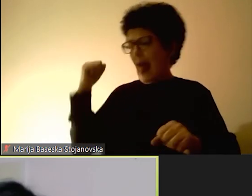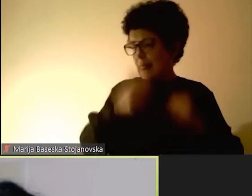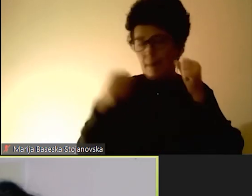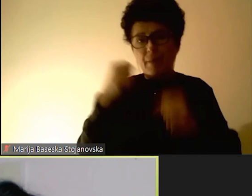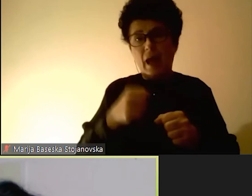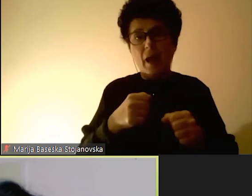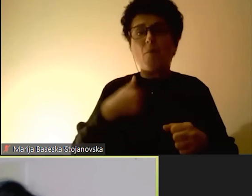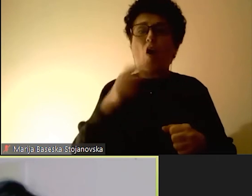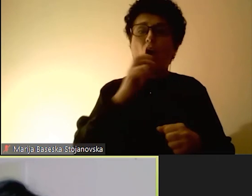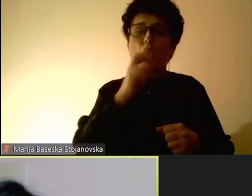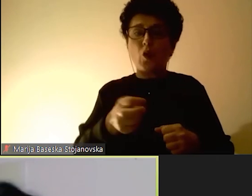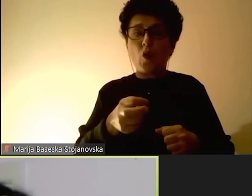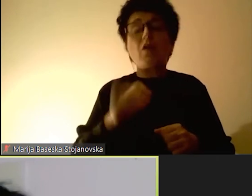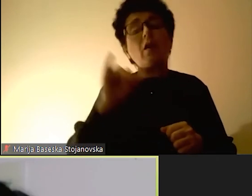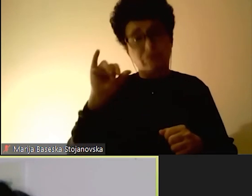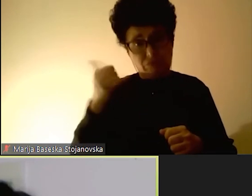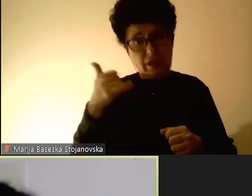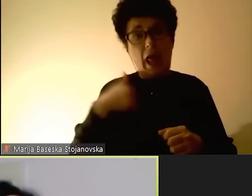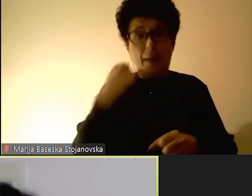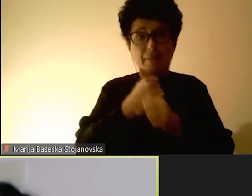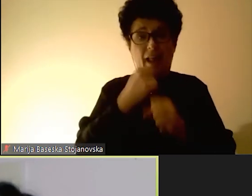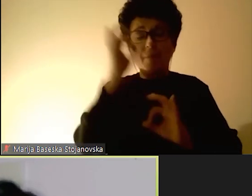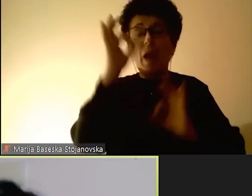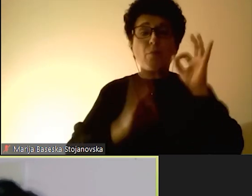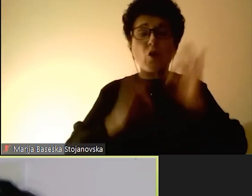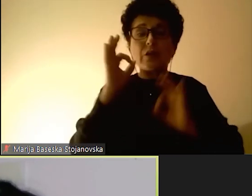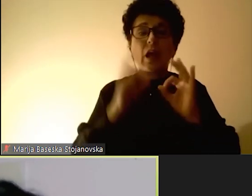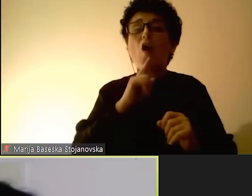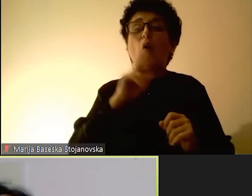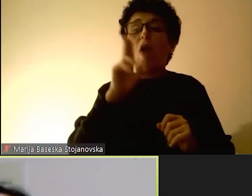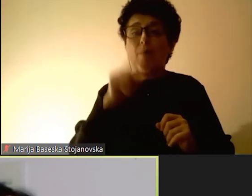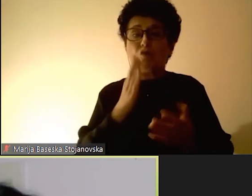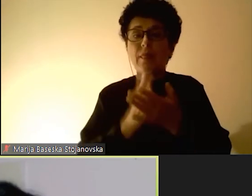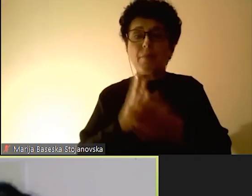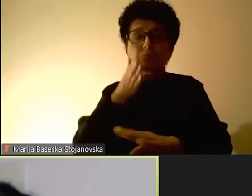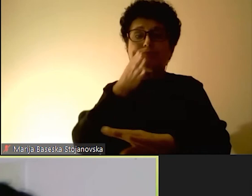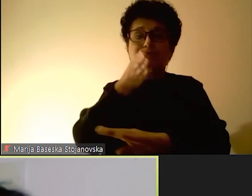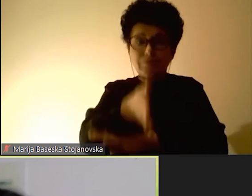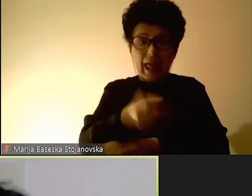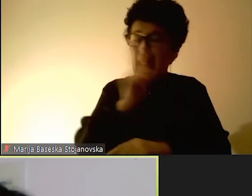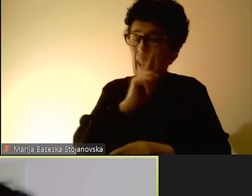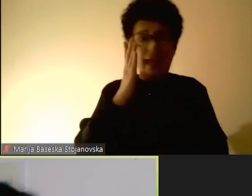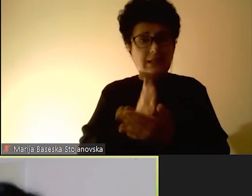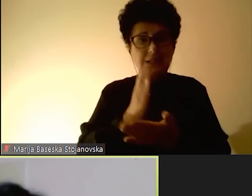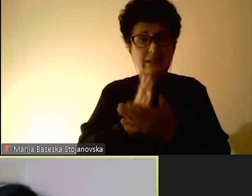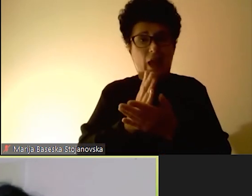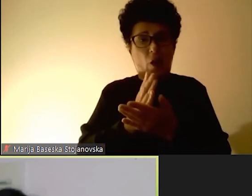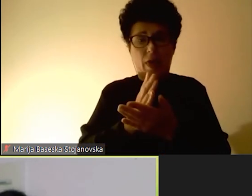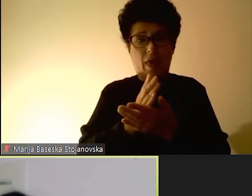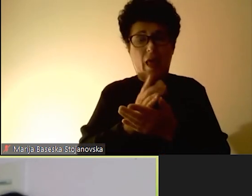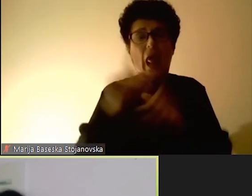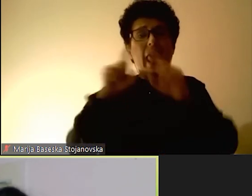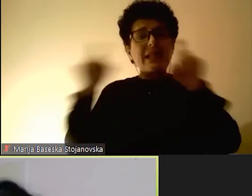Мојото одговор е дека секако ние правиме процека кој може да биде вклучен во овој третман, не секо што ќе биде пратено страна на